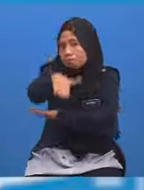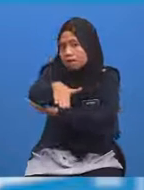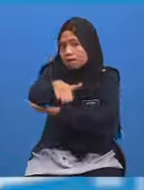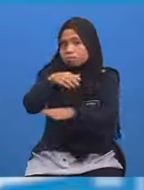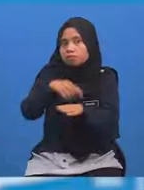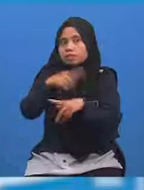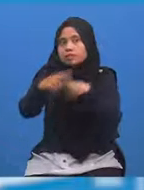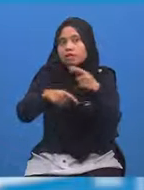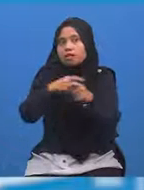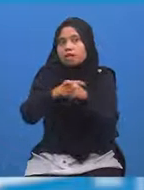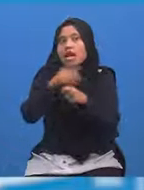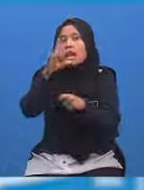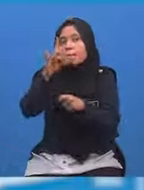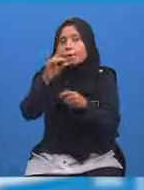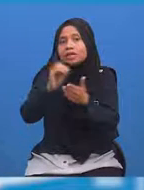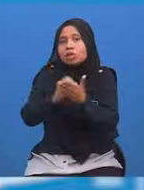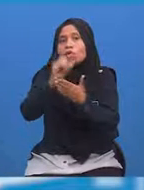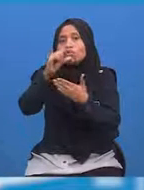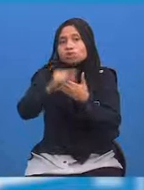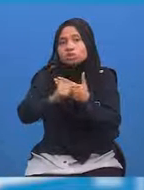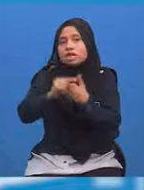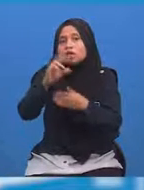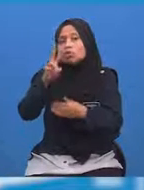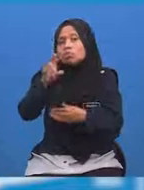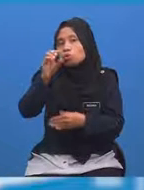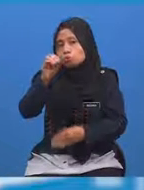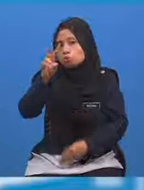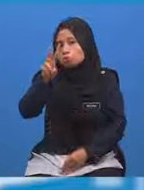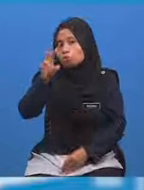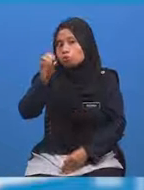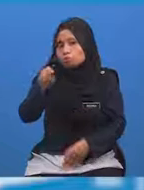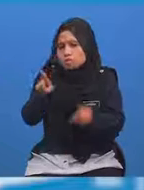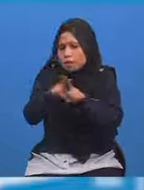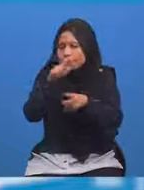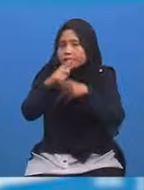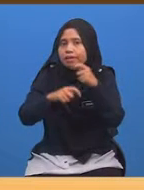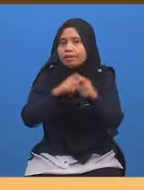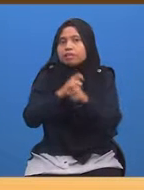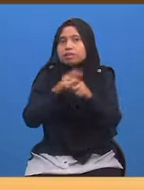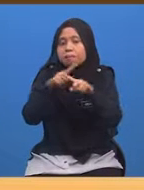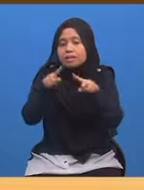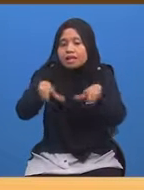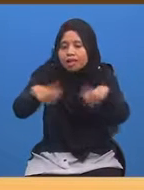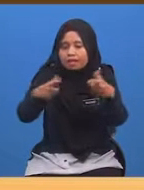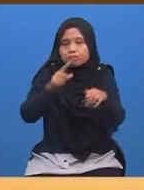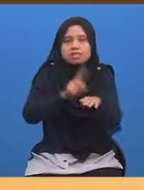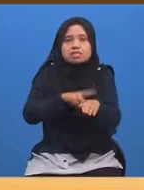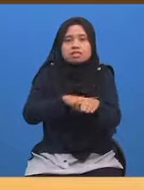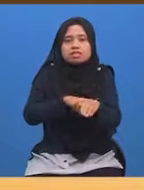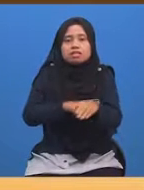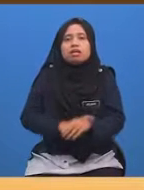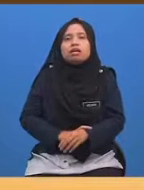Pada tarikh yang sama Iaitu 8 Ogos 2020 Haa murid-murid